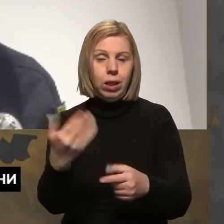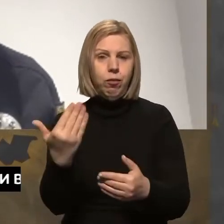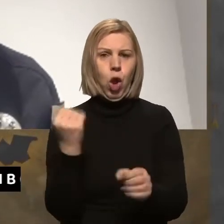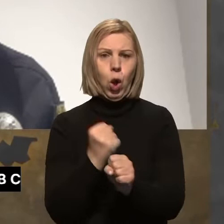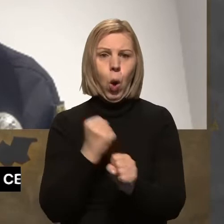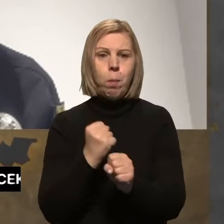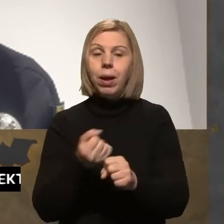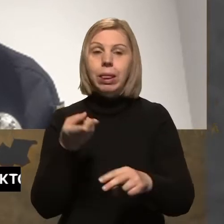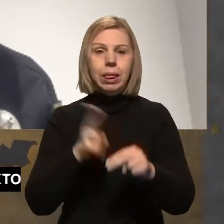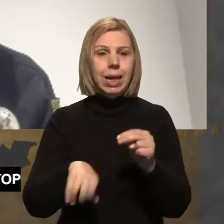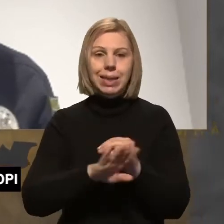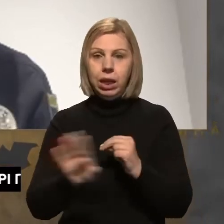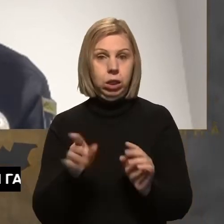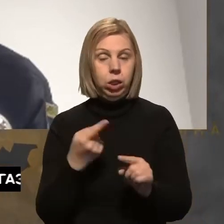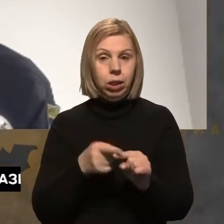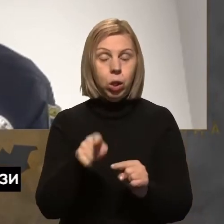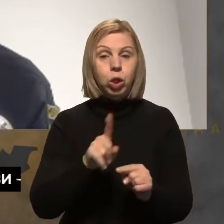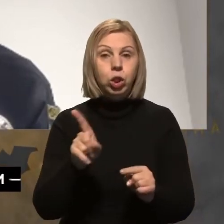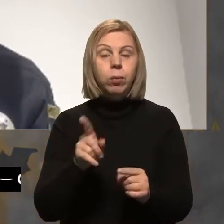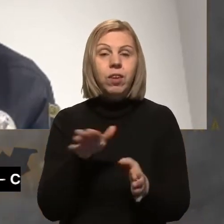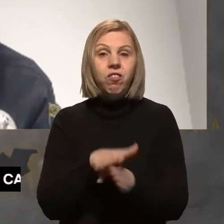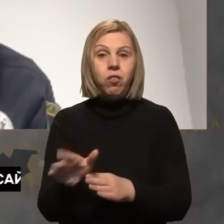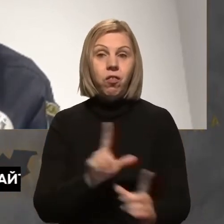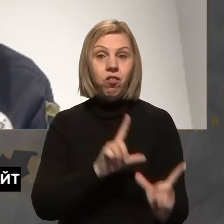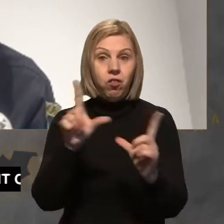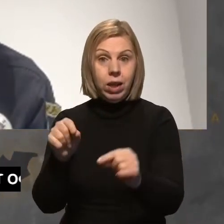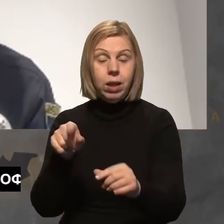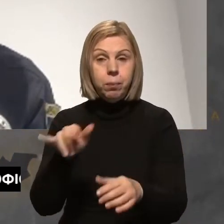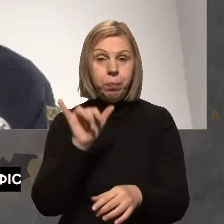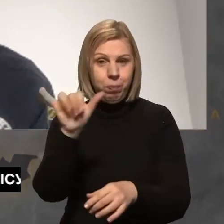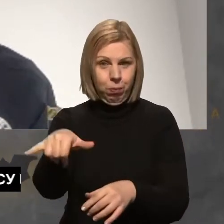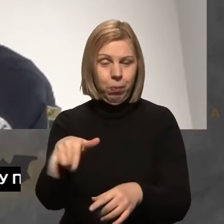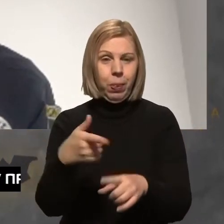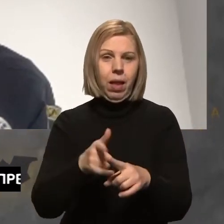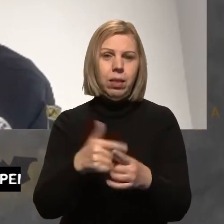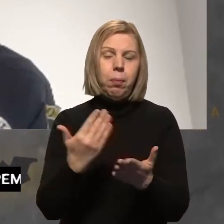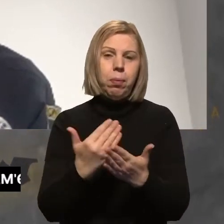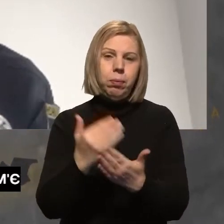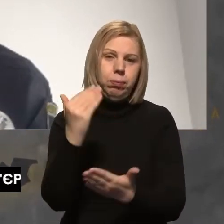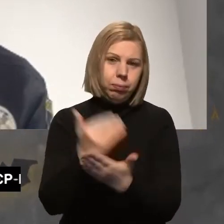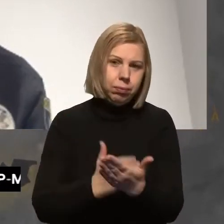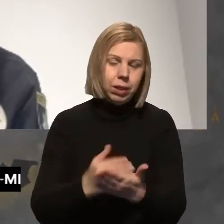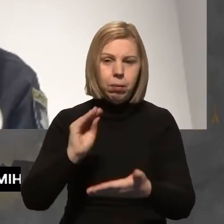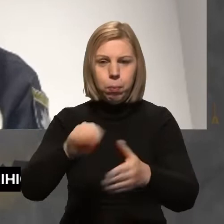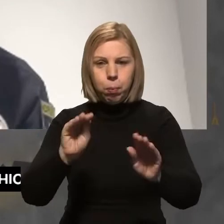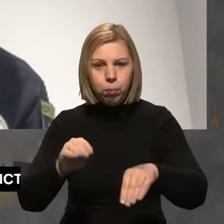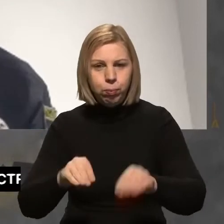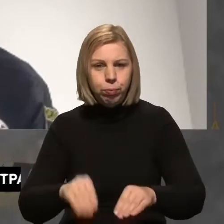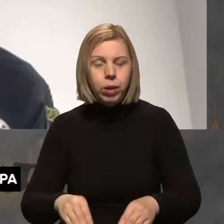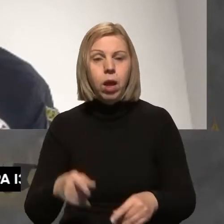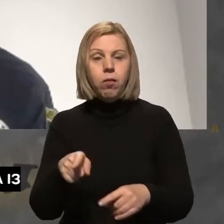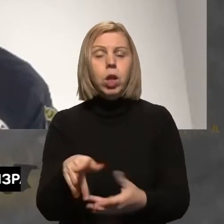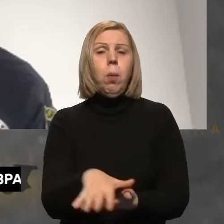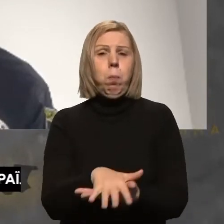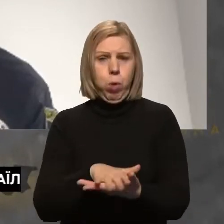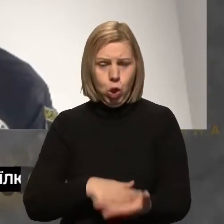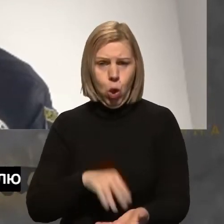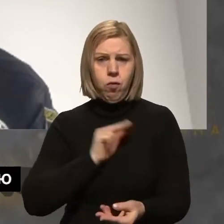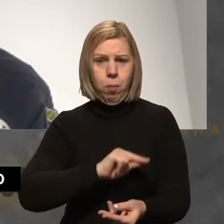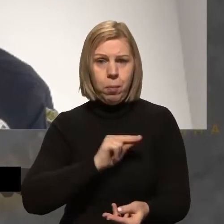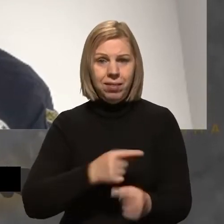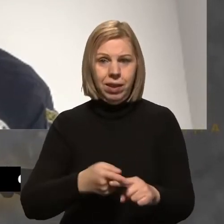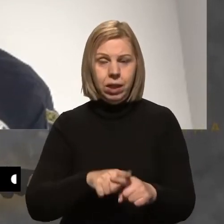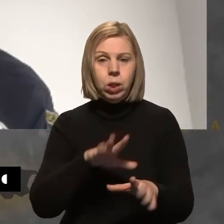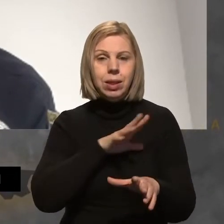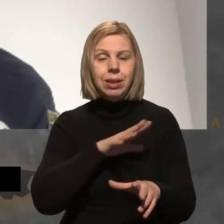робота не закінчується на тому, що вони здійснили виїзд і, до прикладу, склали адміністративний протокол. Вони продовжують працювати з